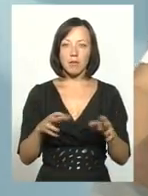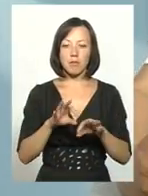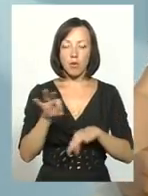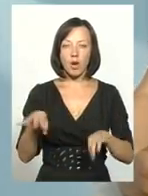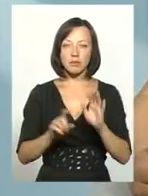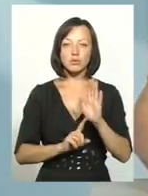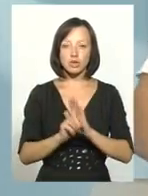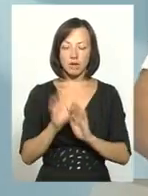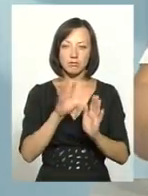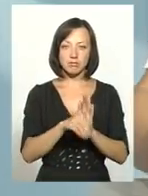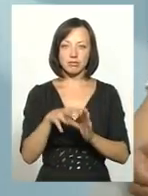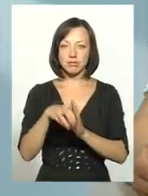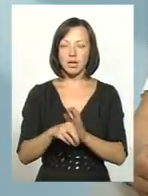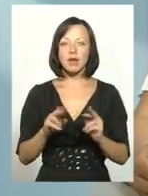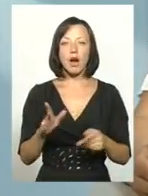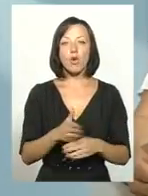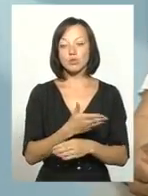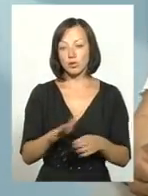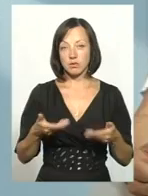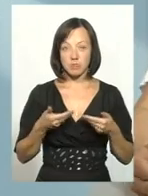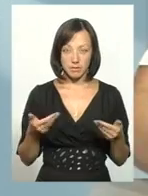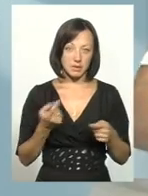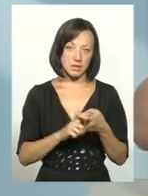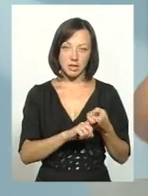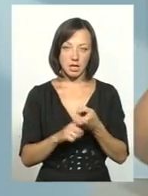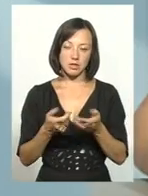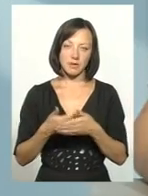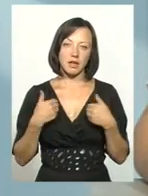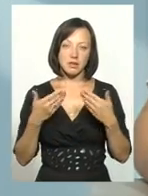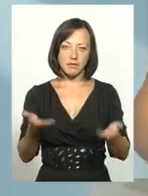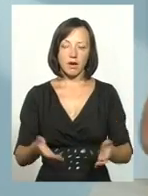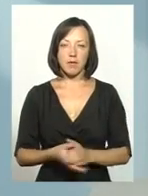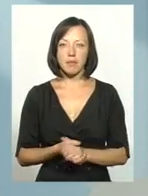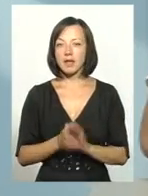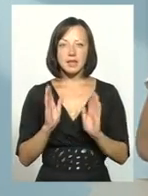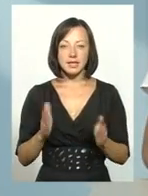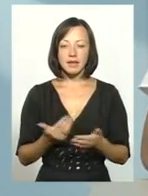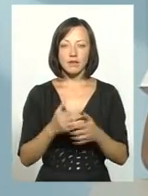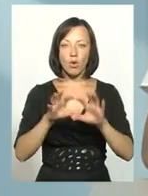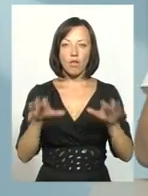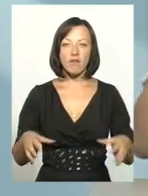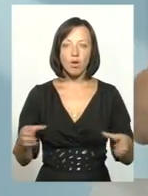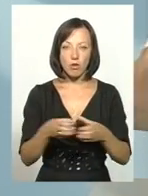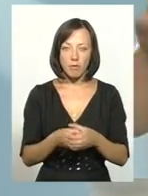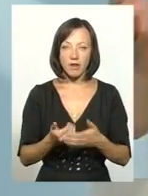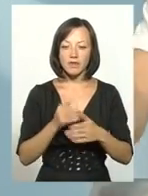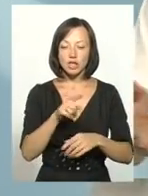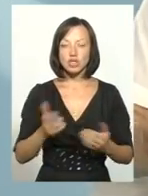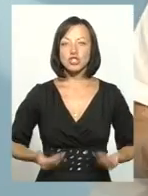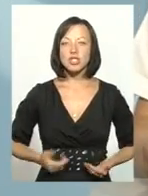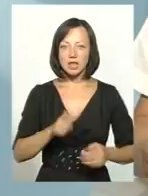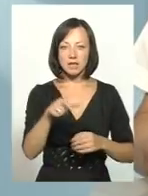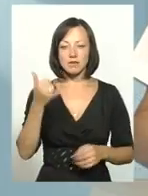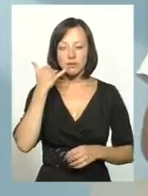починають заходити. Як ми ними розпорежимося, це залежить від нас з вами. Не тільки від голови громади, а від тих жителів, які